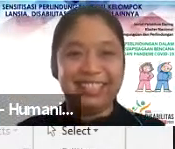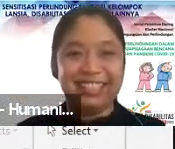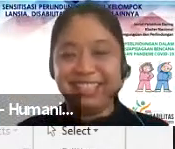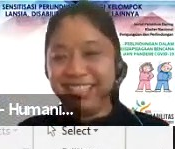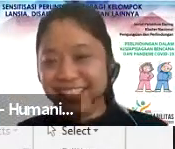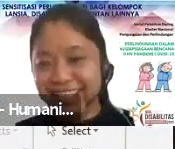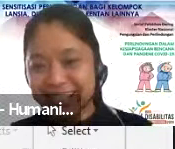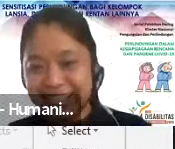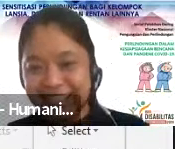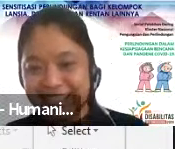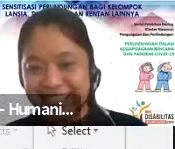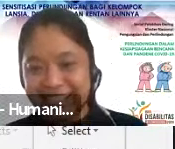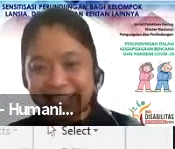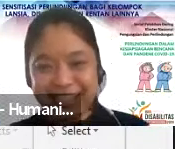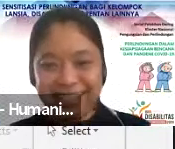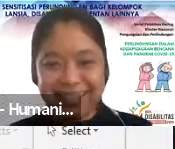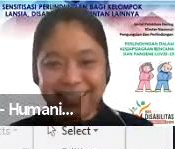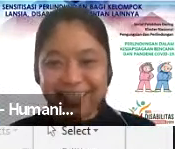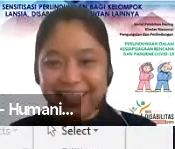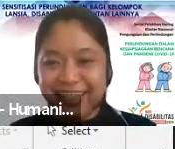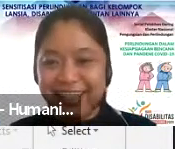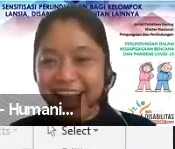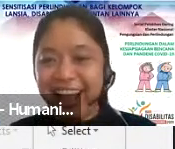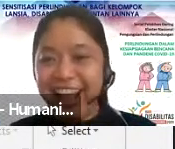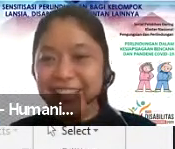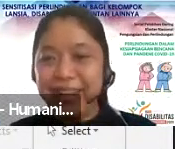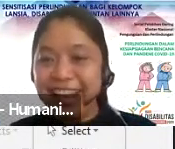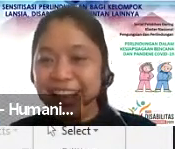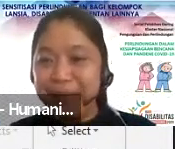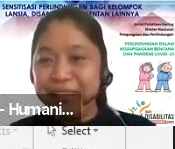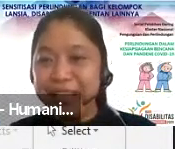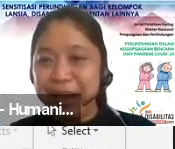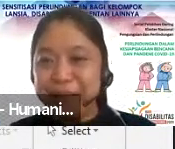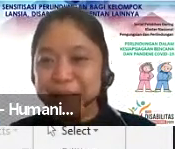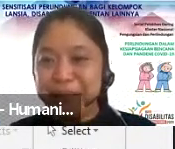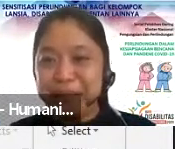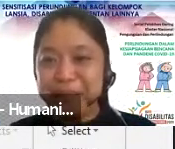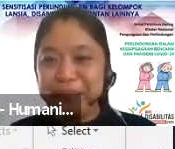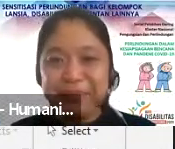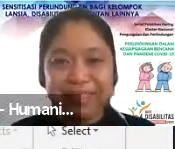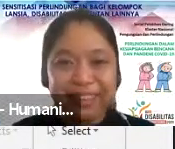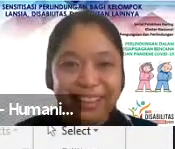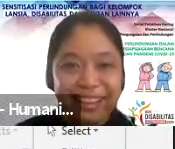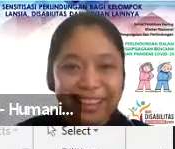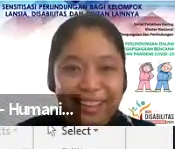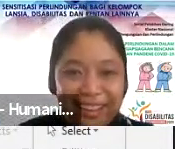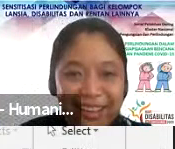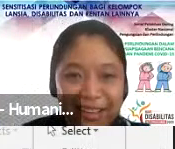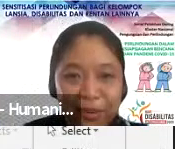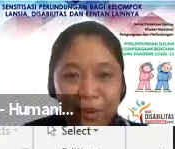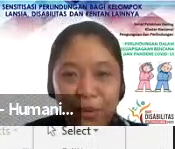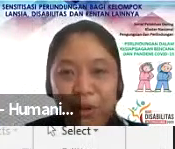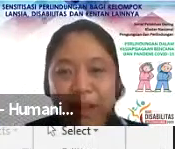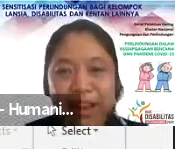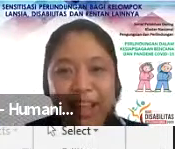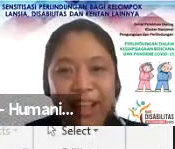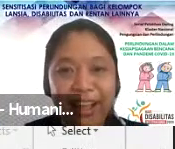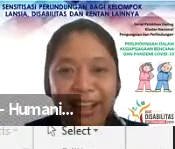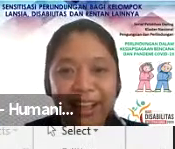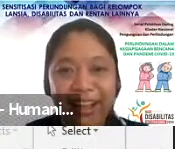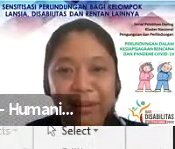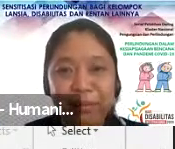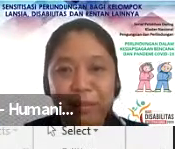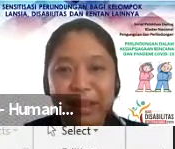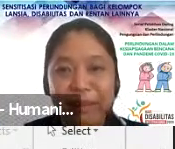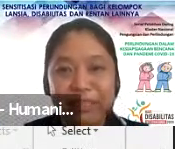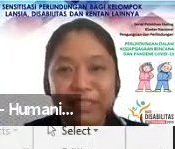Window Exiting Narrator Silahkan Sudah ada yang menjawab Oh belum ada